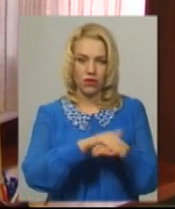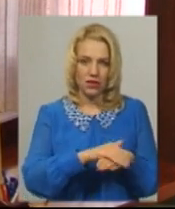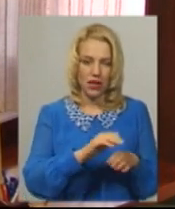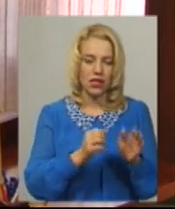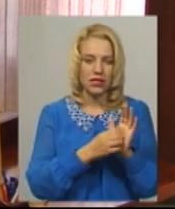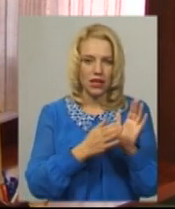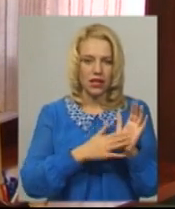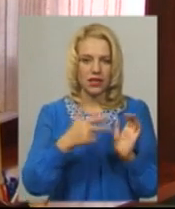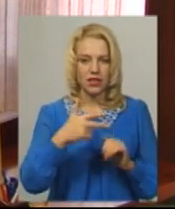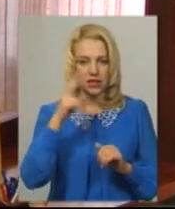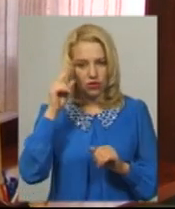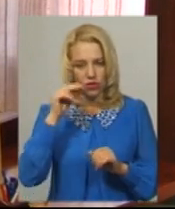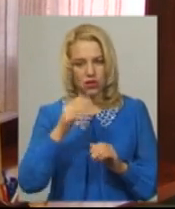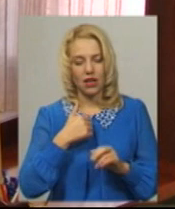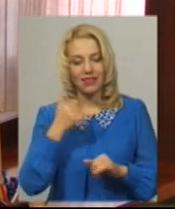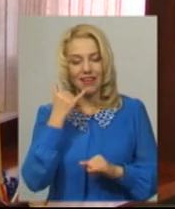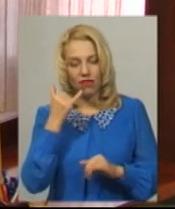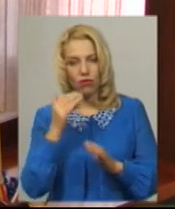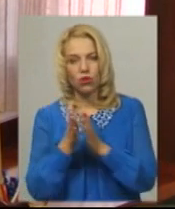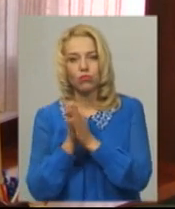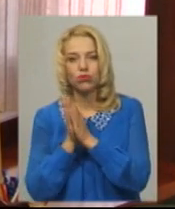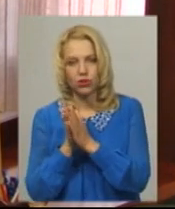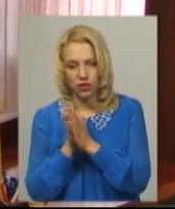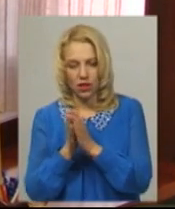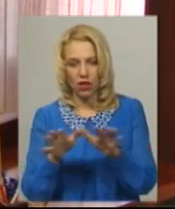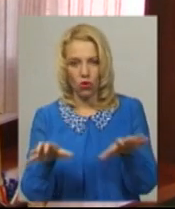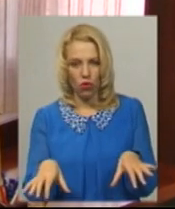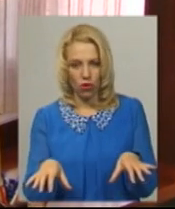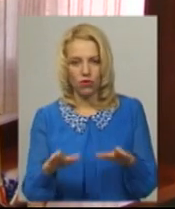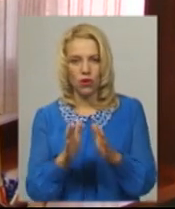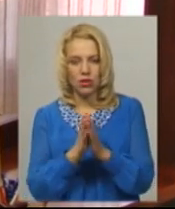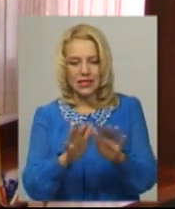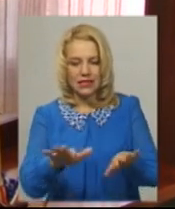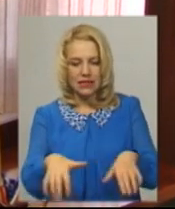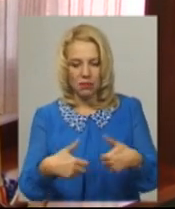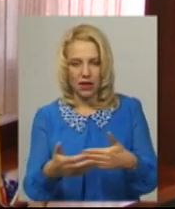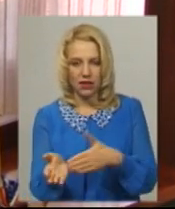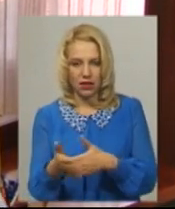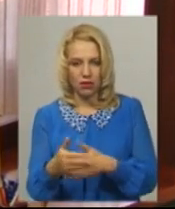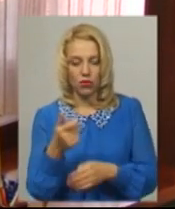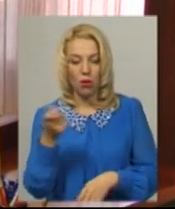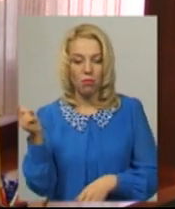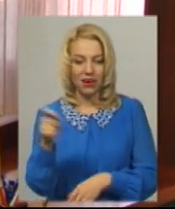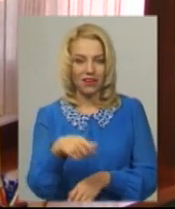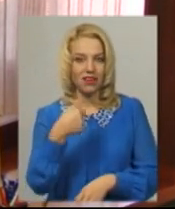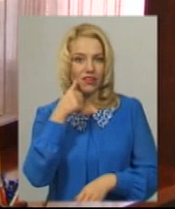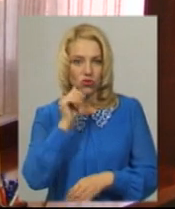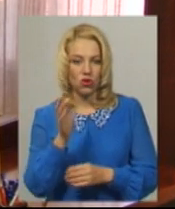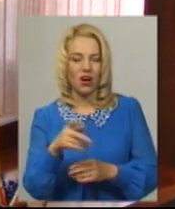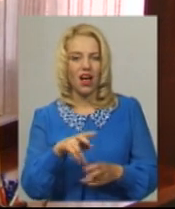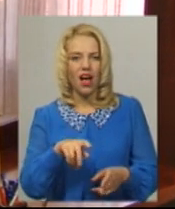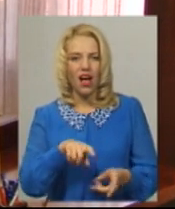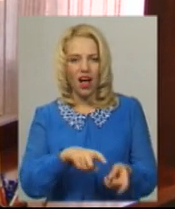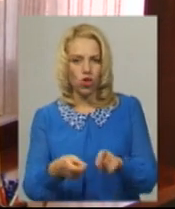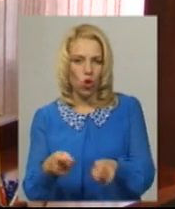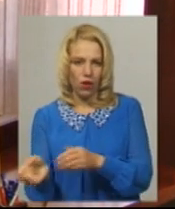телефонному режимі попросили, поки що попросили голову забрати цю рибу. Приїхали вчора, а риба далі дохла плаває по